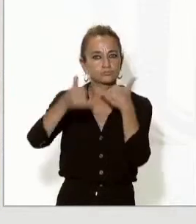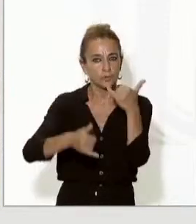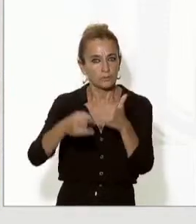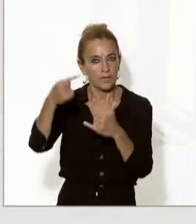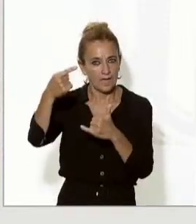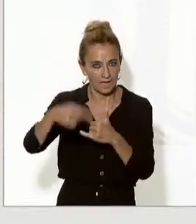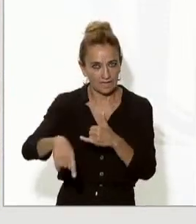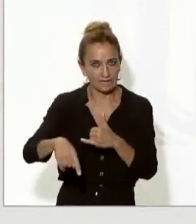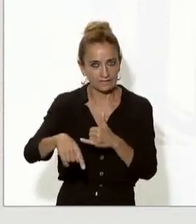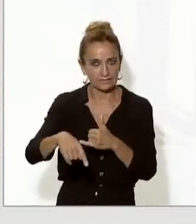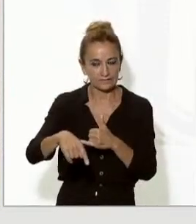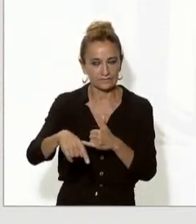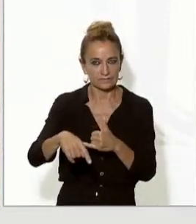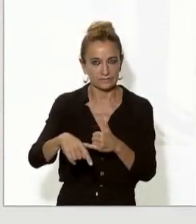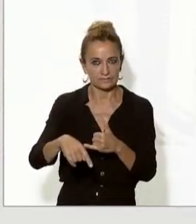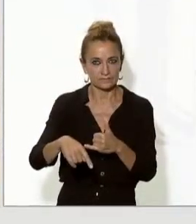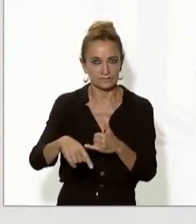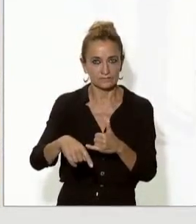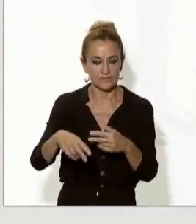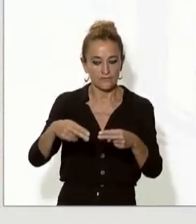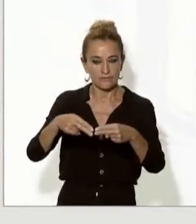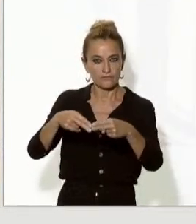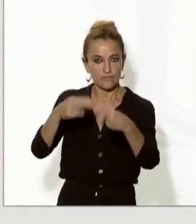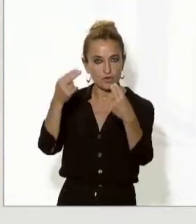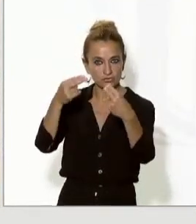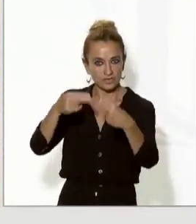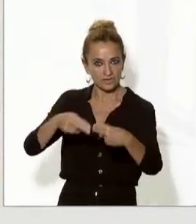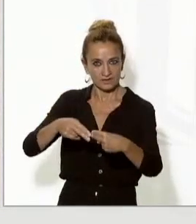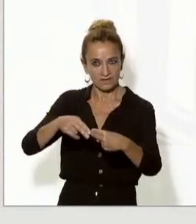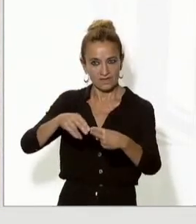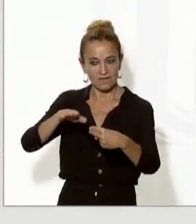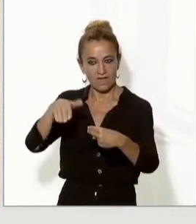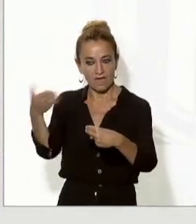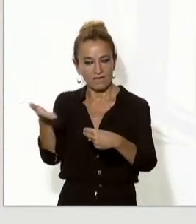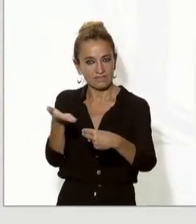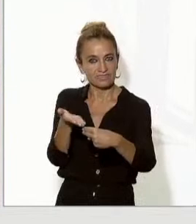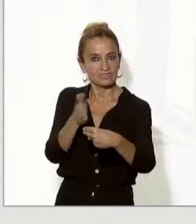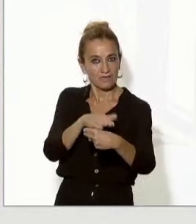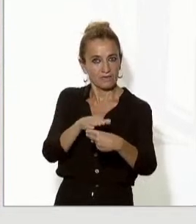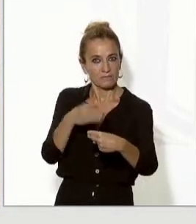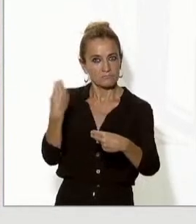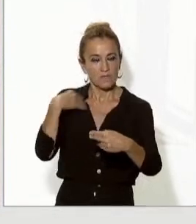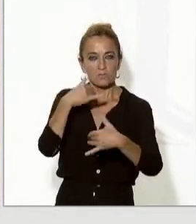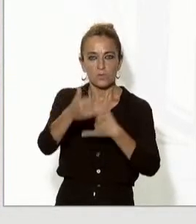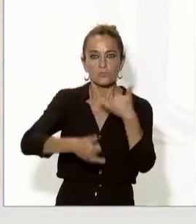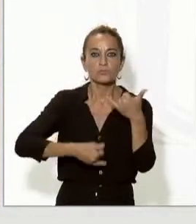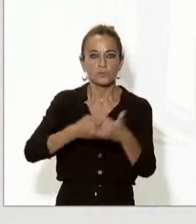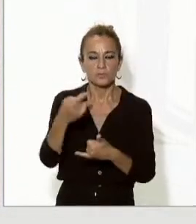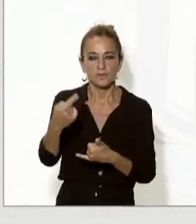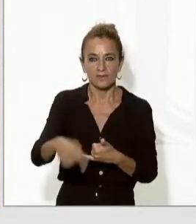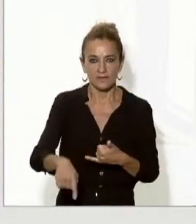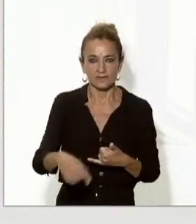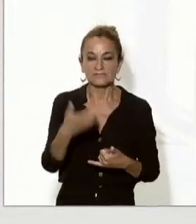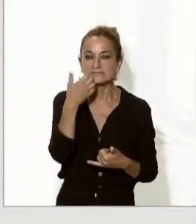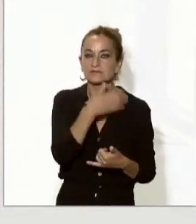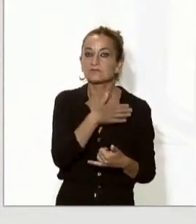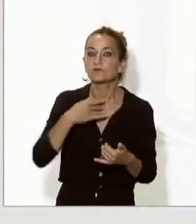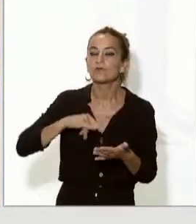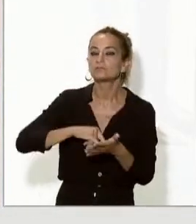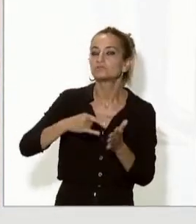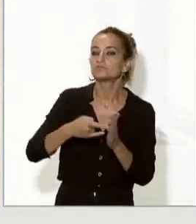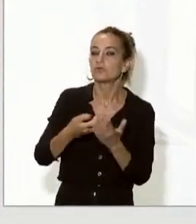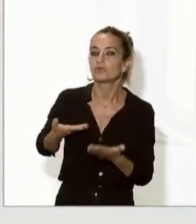problemàtica que existeix a banda i banda de la frontera i que per tant si volem revertir la situació si volem aportar solucions